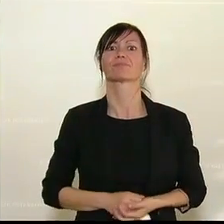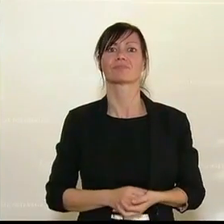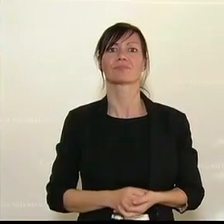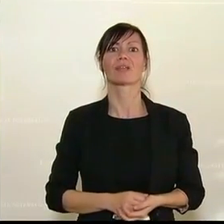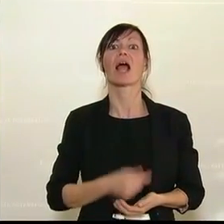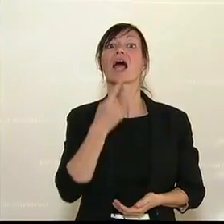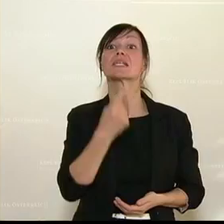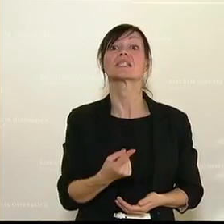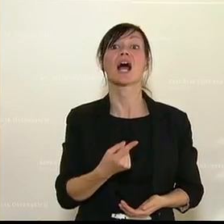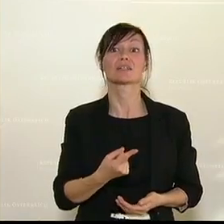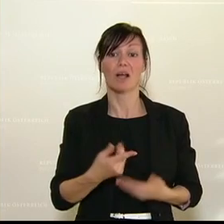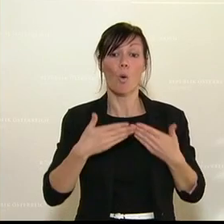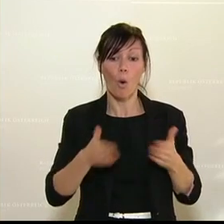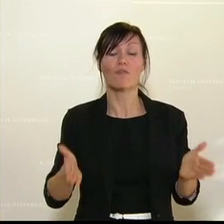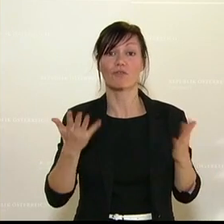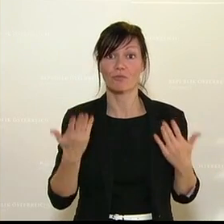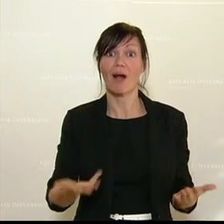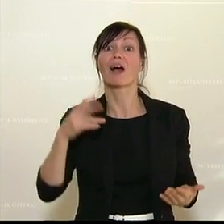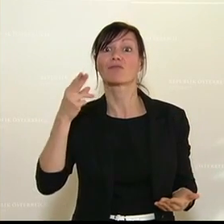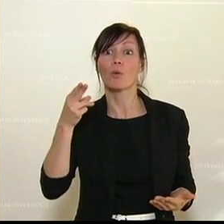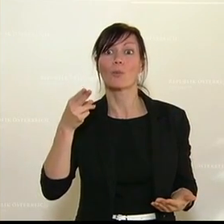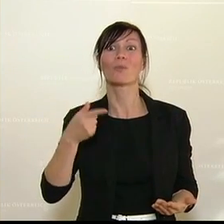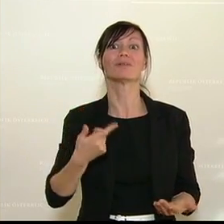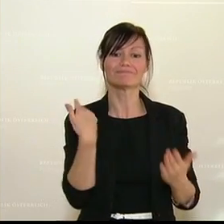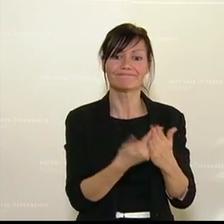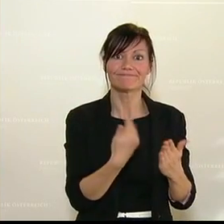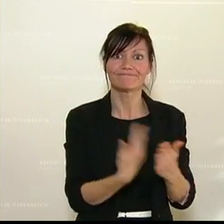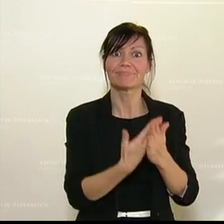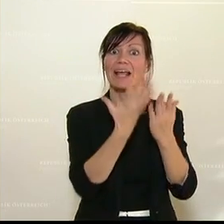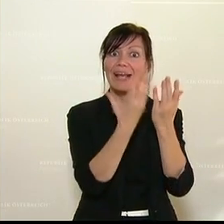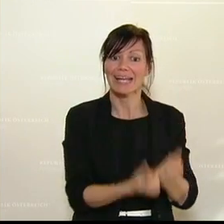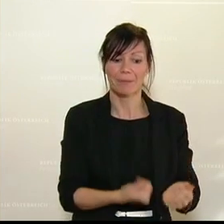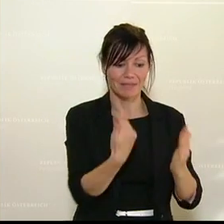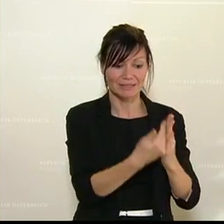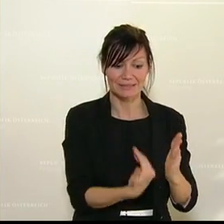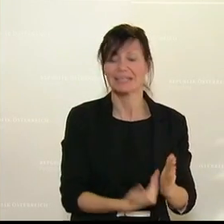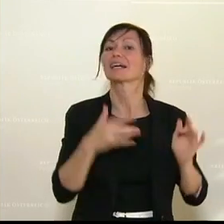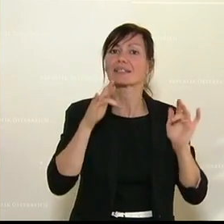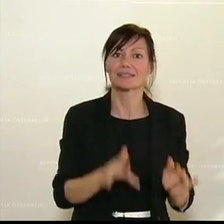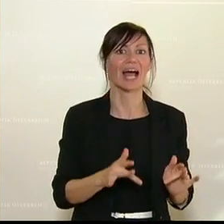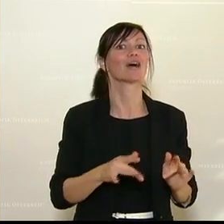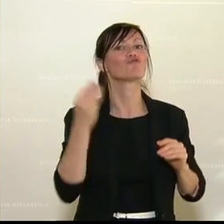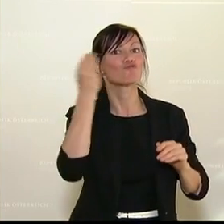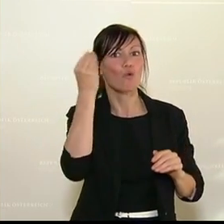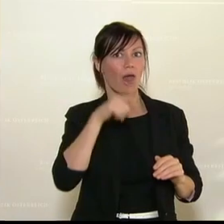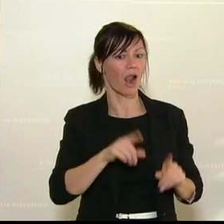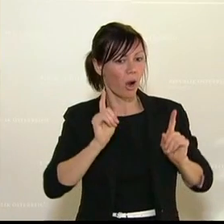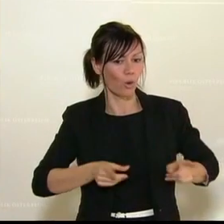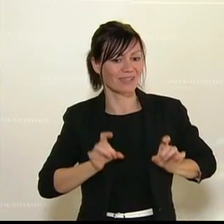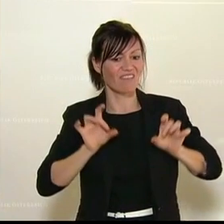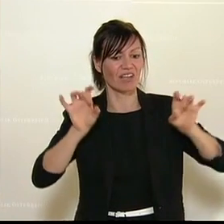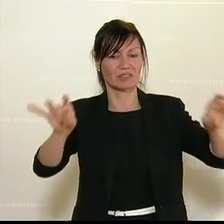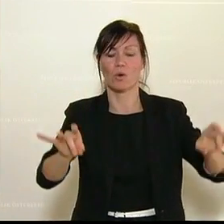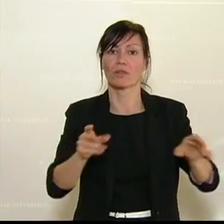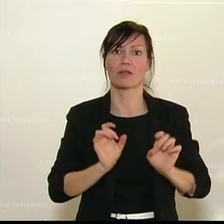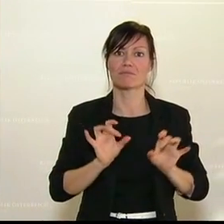nachgewiesenermaßen die Schulen nicht die Treiber des Infektionsgeschehens sind. Das wissen auch Sie, Herr Bundesminister. Und bei allem Respekt,